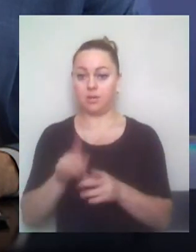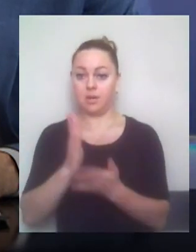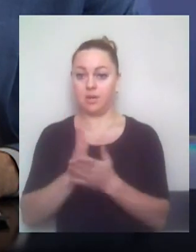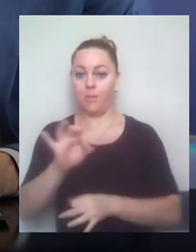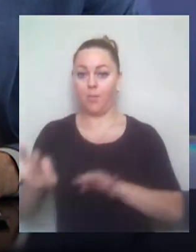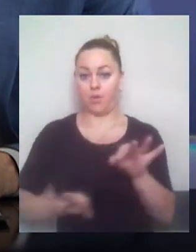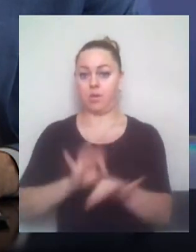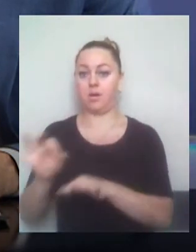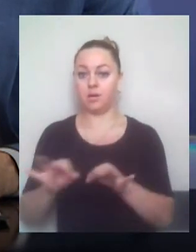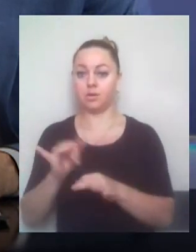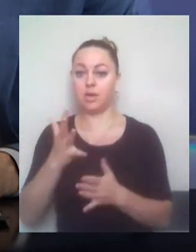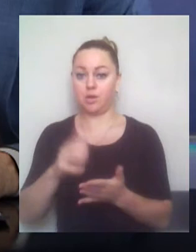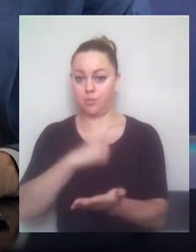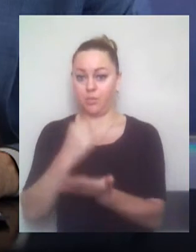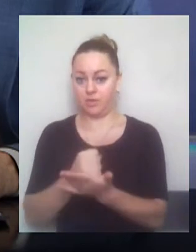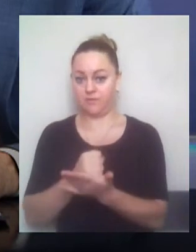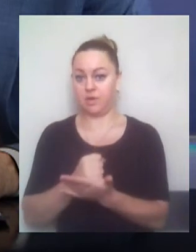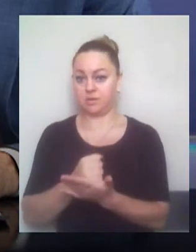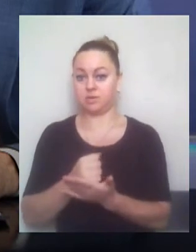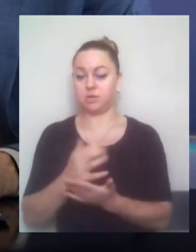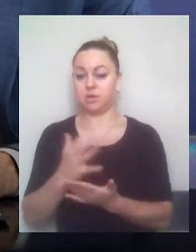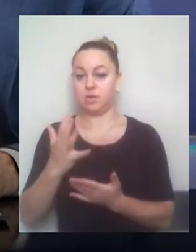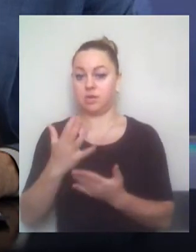узгоджений, на підставі якого було видано дозв'я.